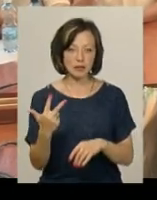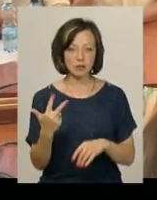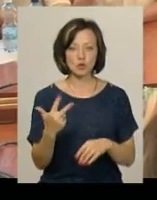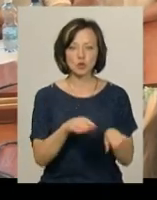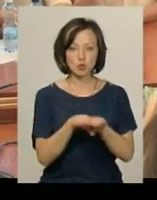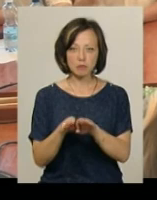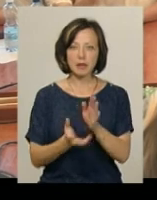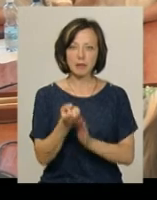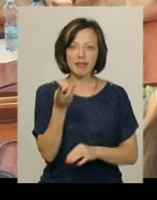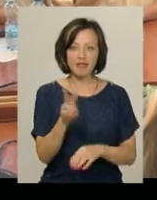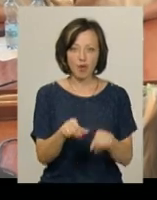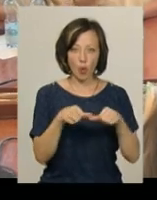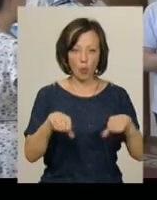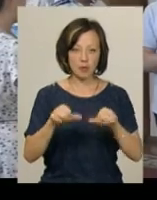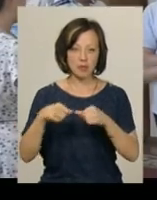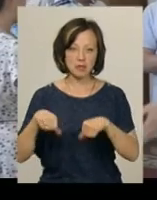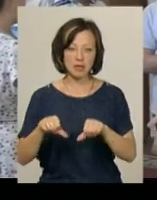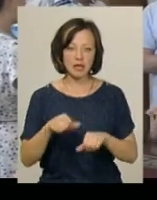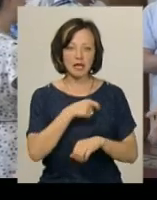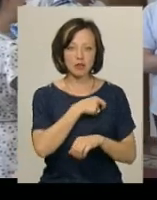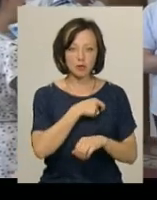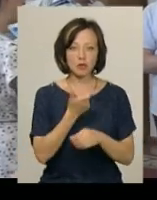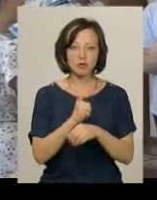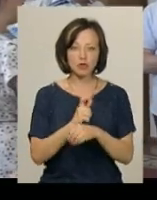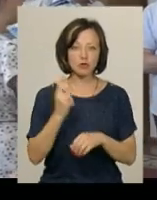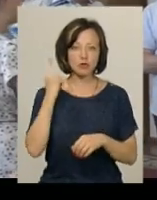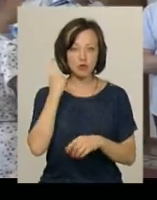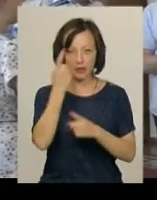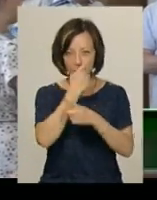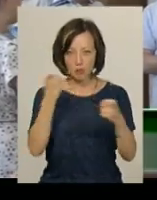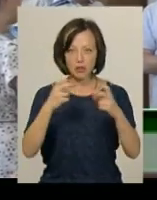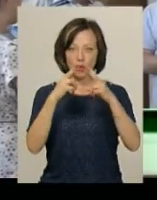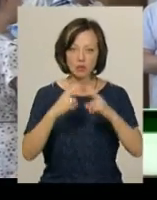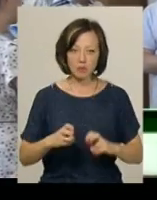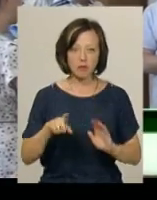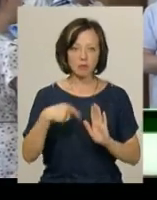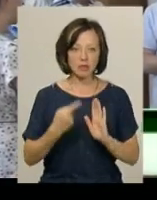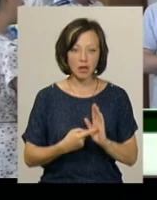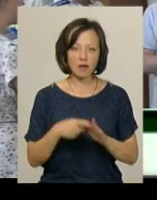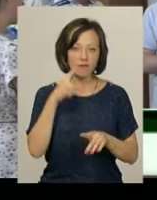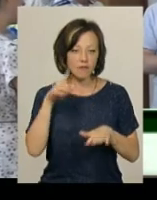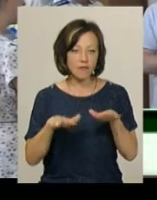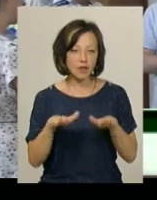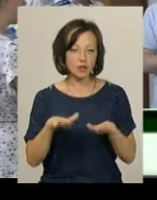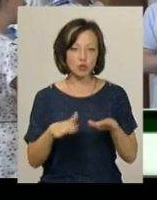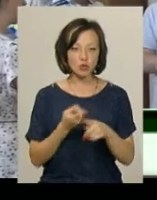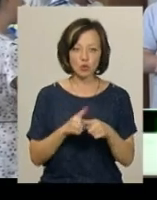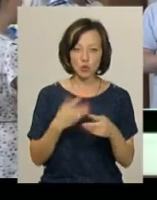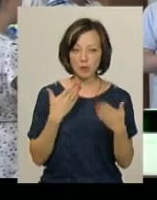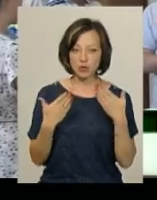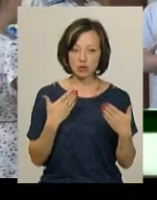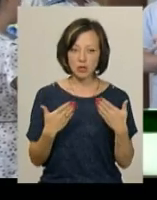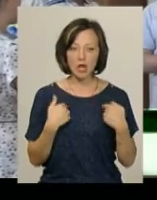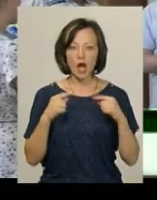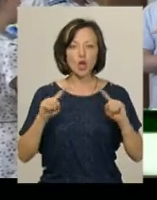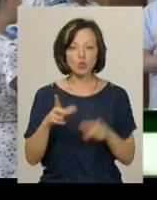підтримали дві депутатські комісії. Депутати вже більш почули інформацію, розібралися в питанні, виважено до цього підійшли. Я